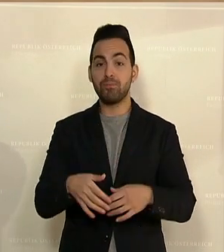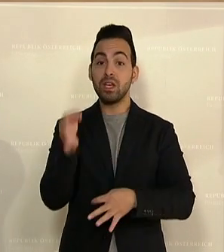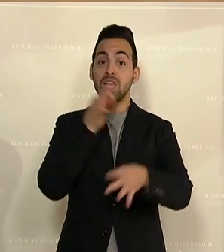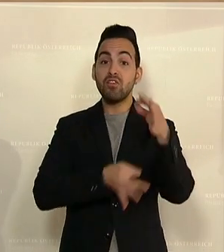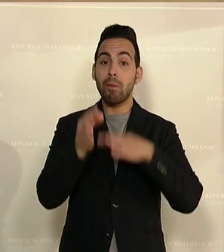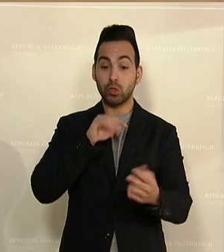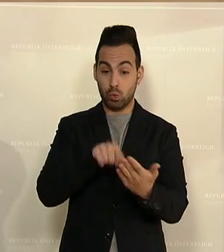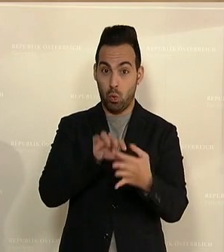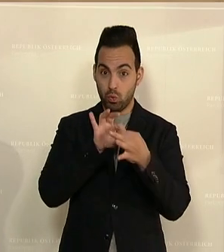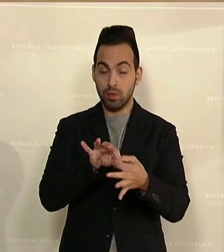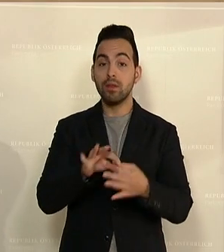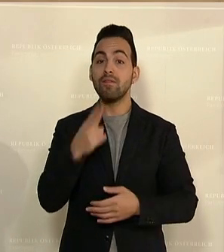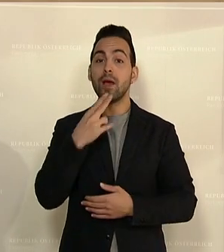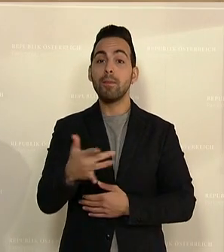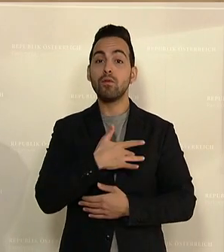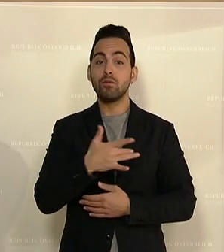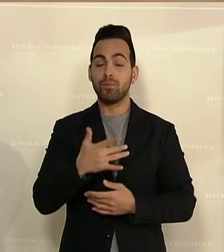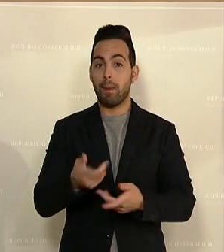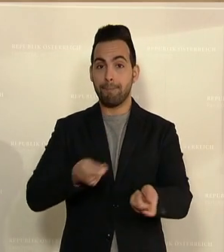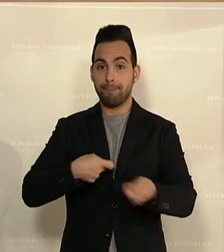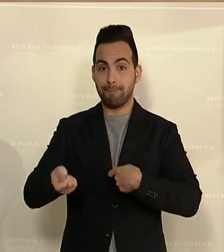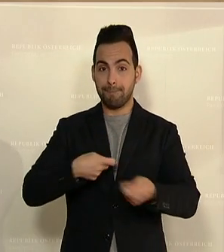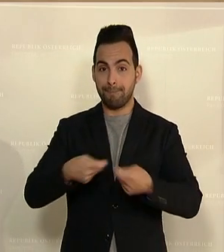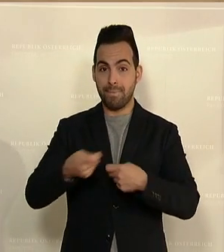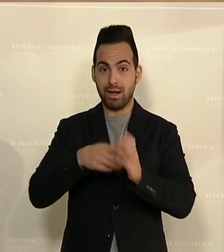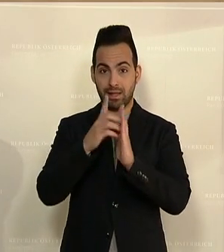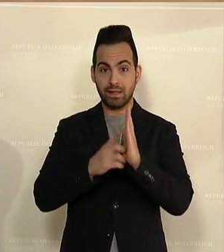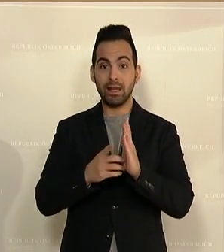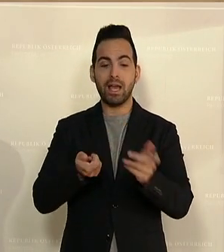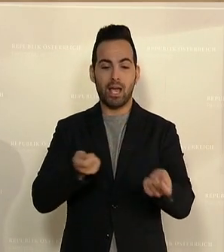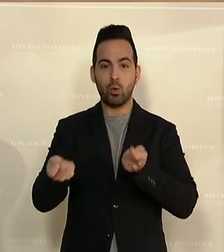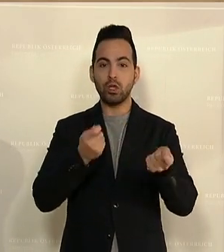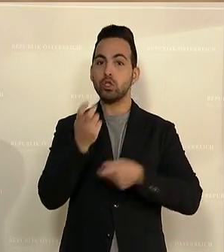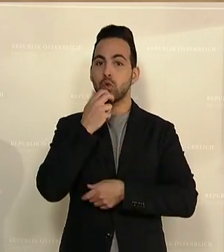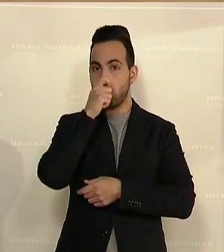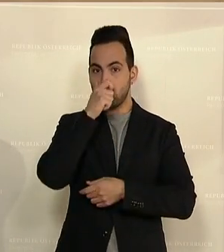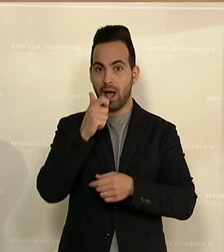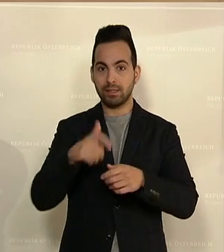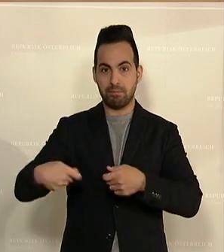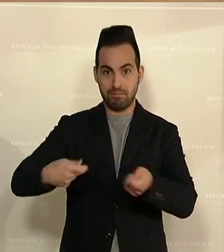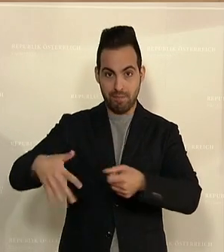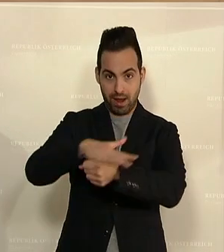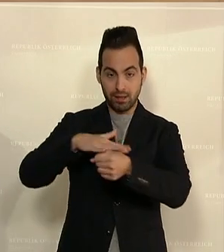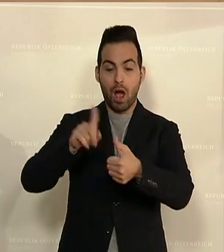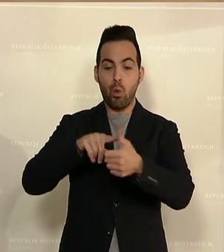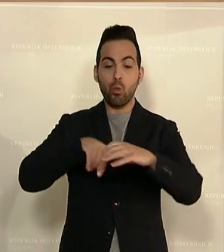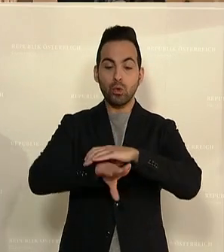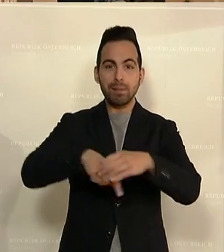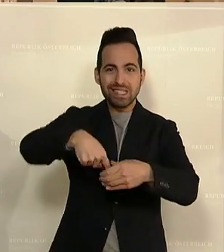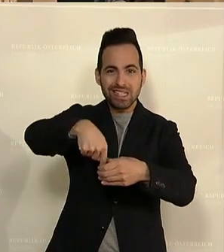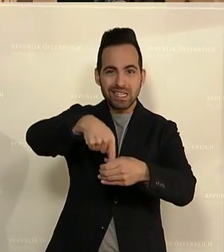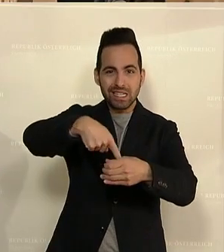betreffen sowohl die Marktdaten aus dem wettbewerblichen und regulierten Strom- und Gasmarkt, als auch Unternehmen sind ja die Daten der